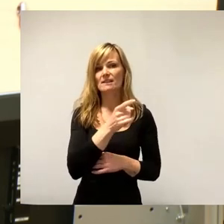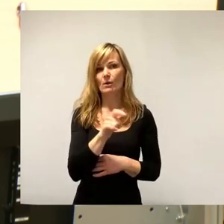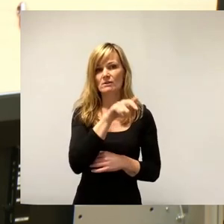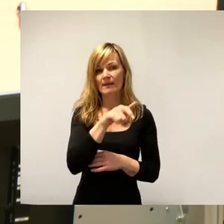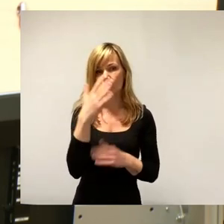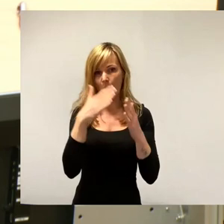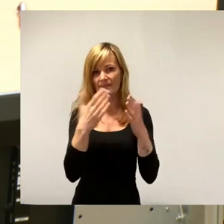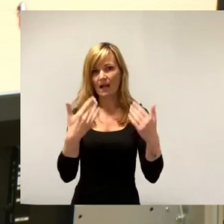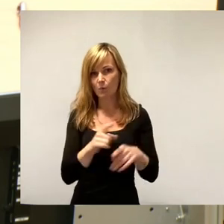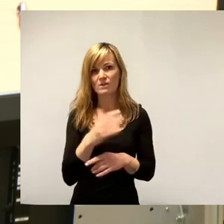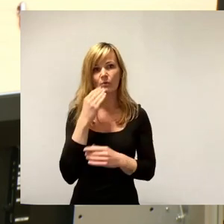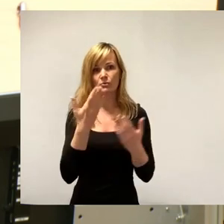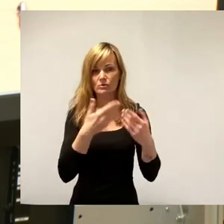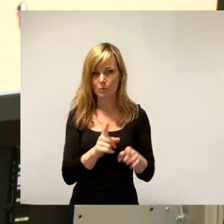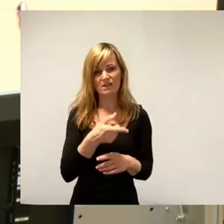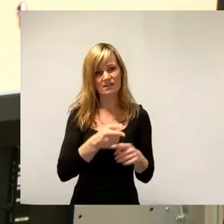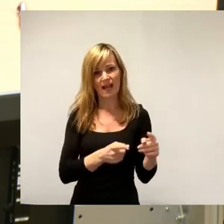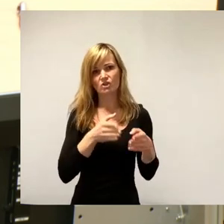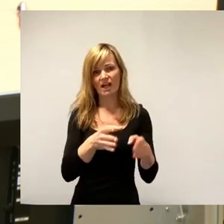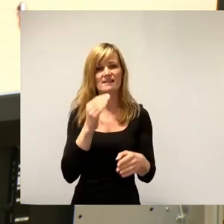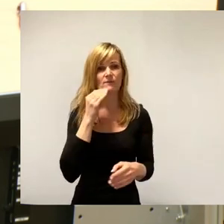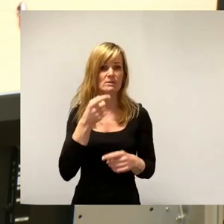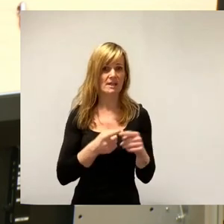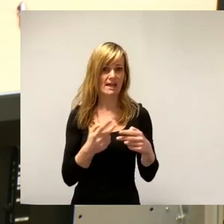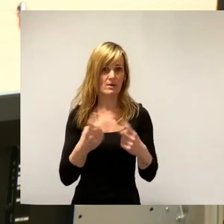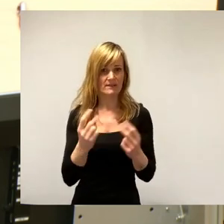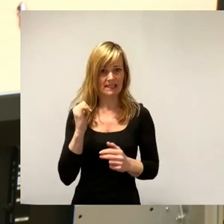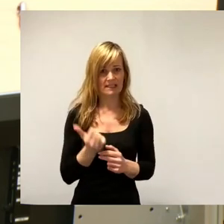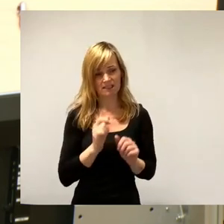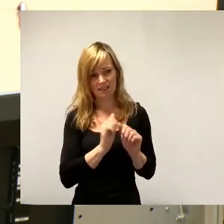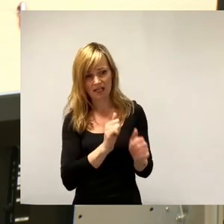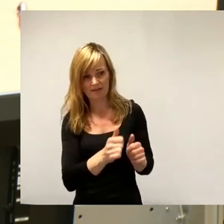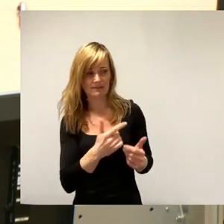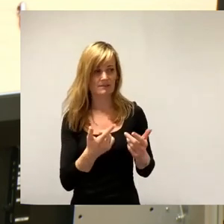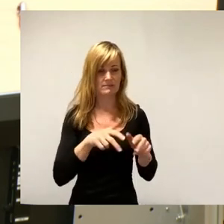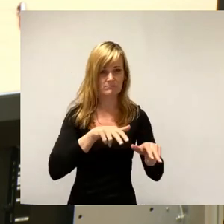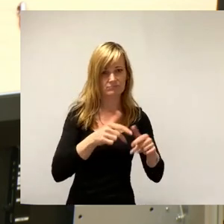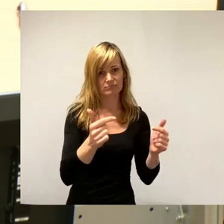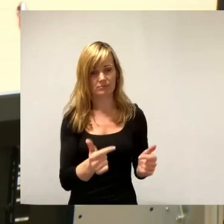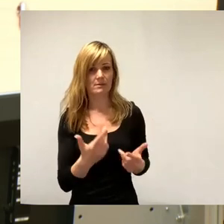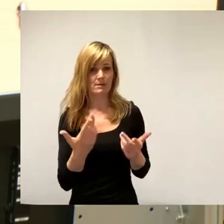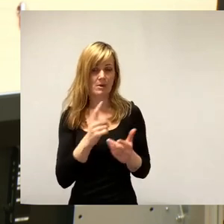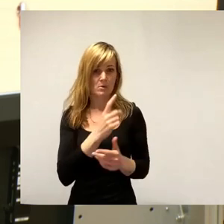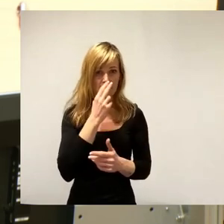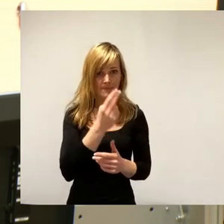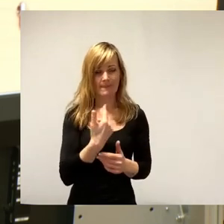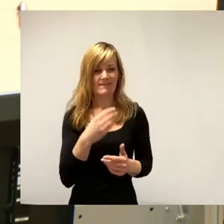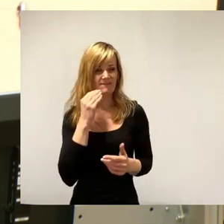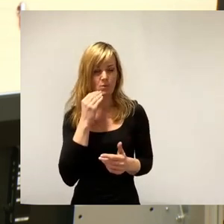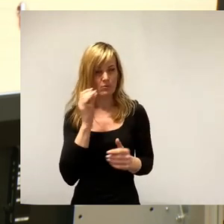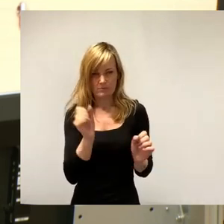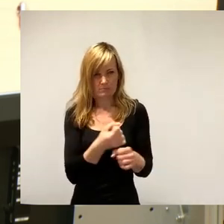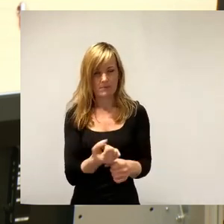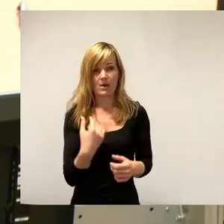leben teilweise auf der Straße und teilweise ist der öffentliche Dienst, der sich die Wohnung nicht mehr leisten kann, aus denen